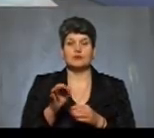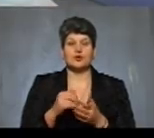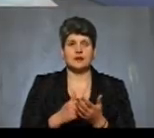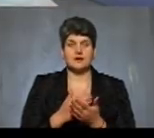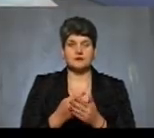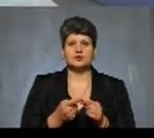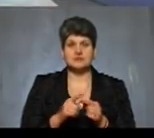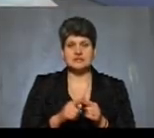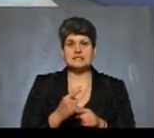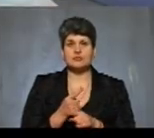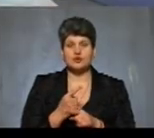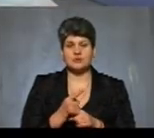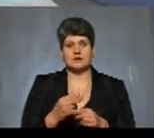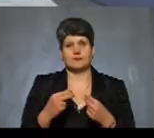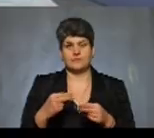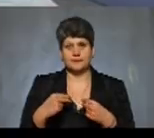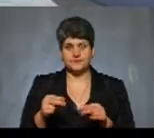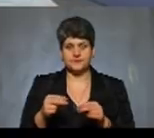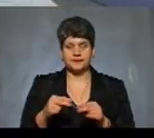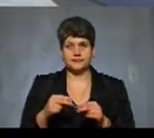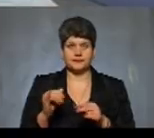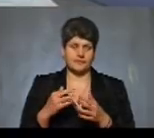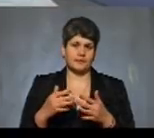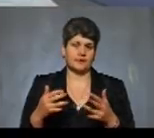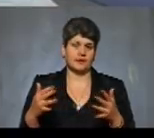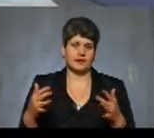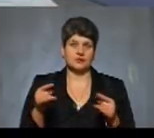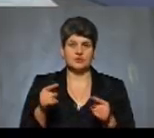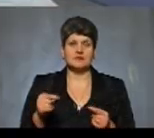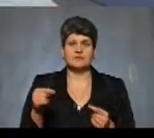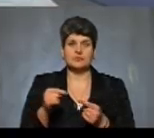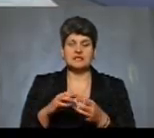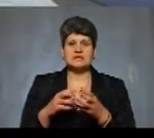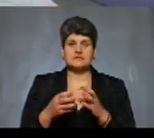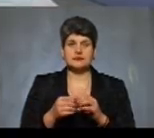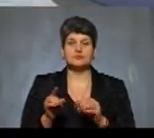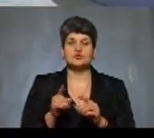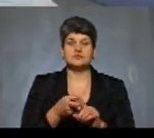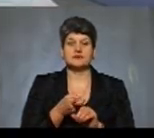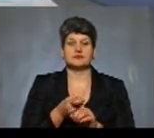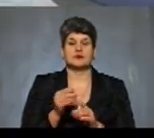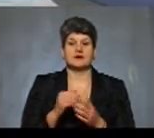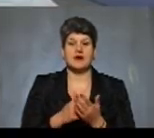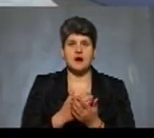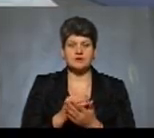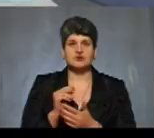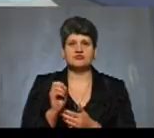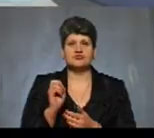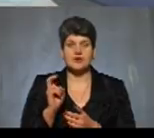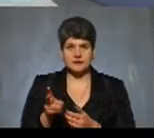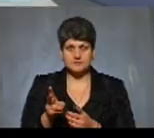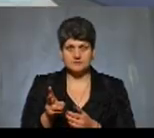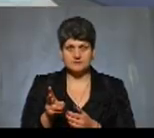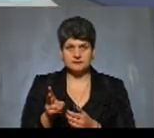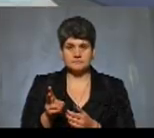засіб так забороняється до реалізації і так далі. І тоді, відповідно, з висновком щодо якості і з чеком фіскальним, ще раз